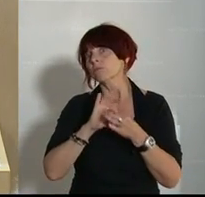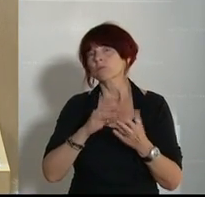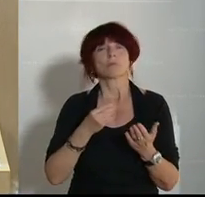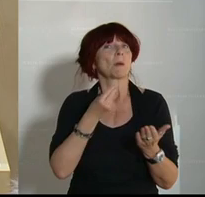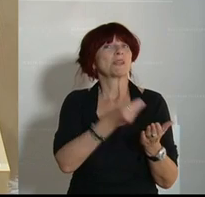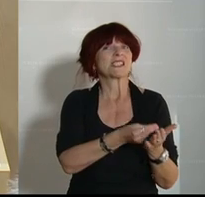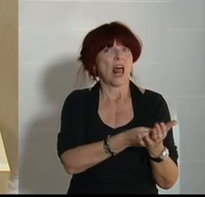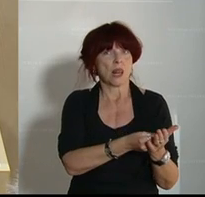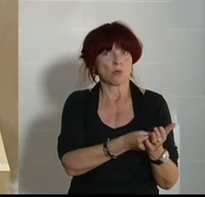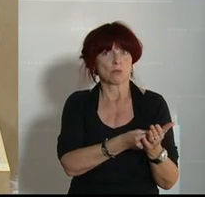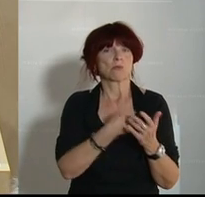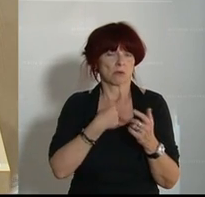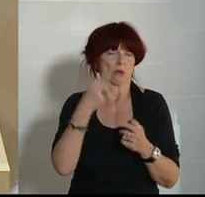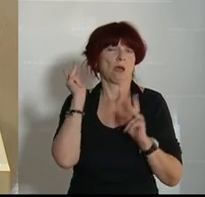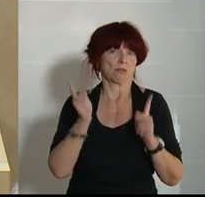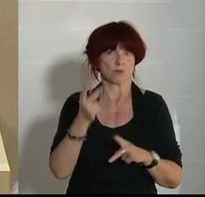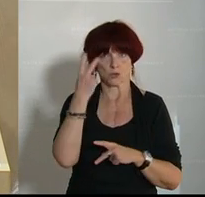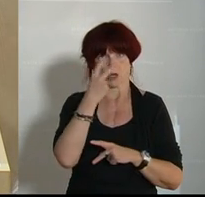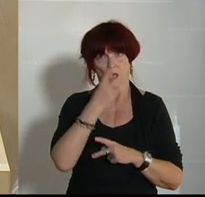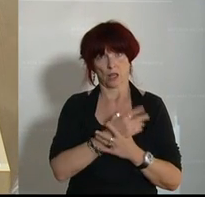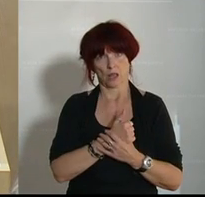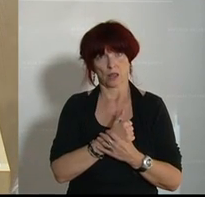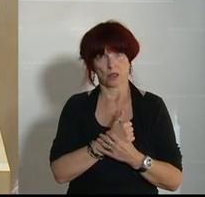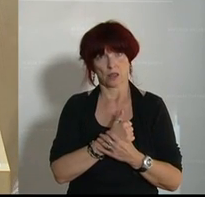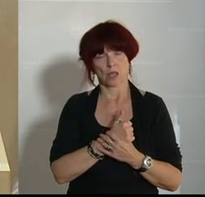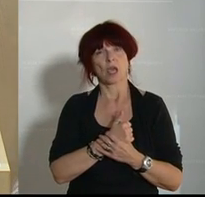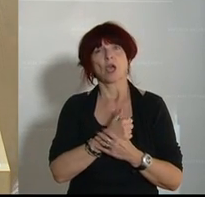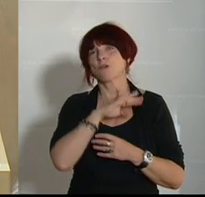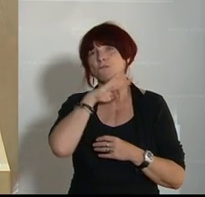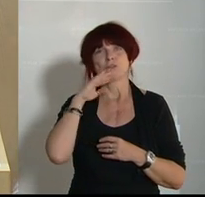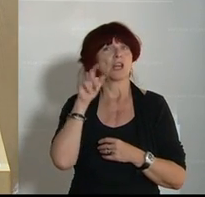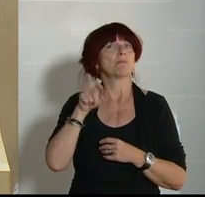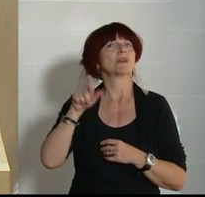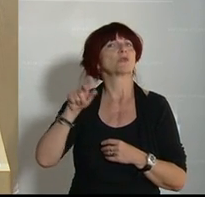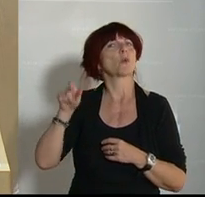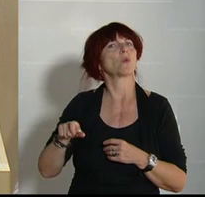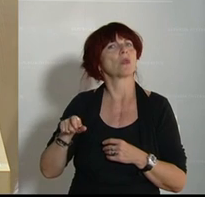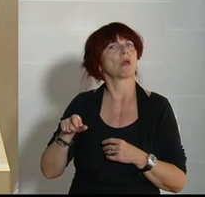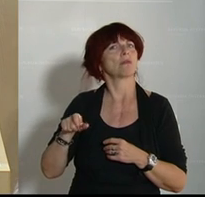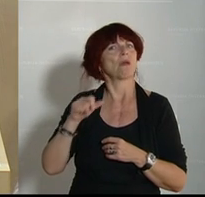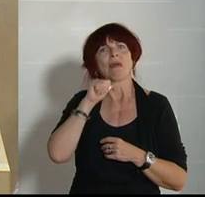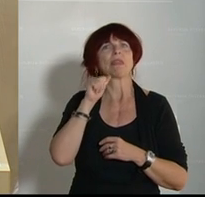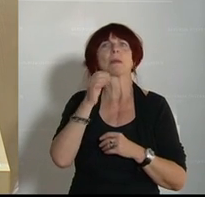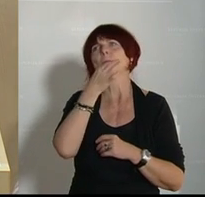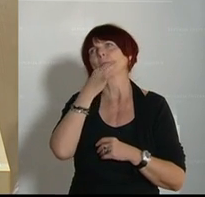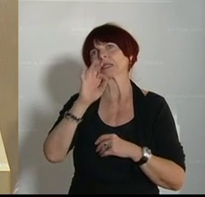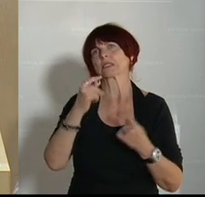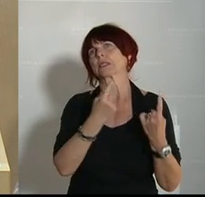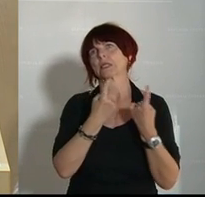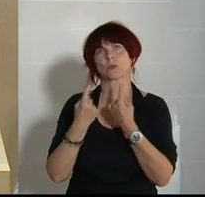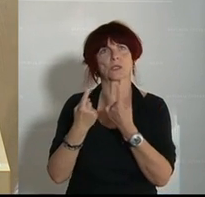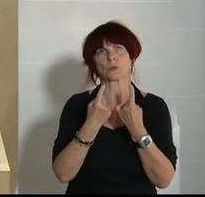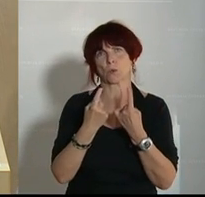und dass das für viele nicht die ideale Situation ist.